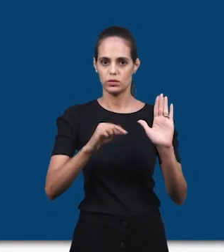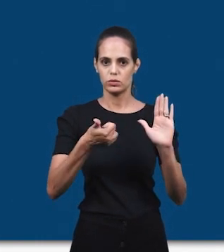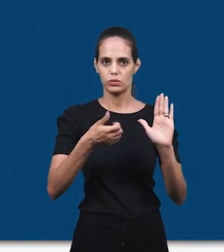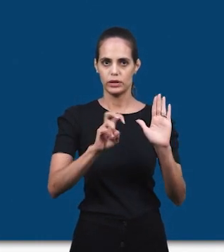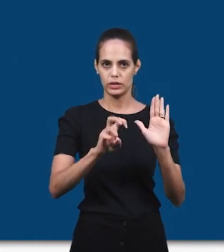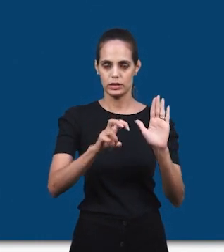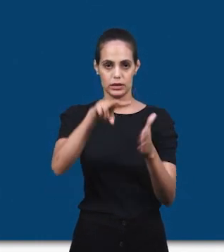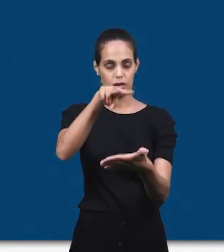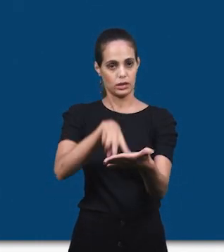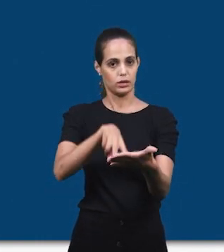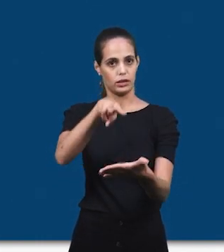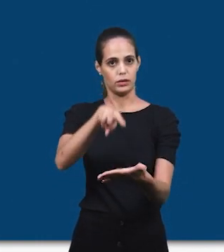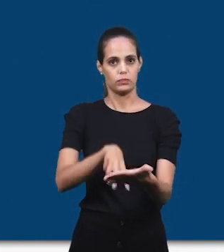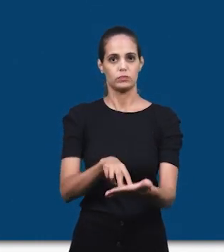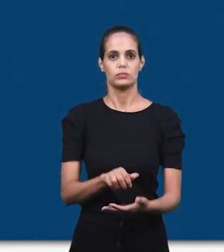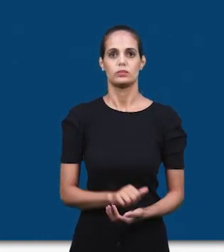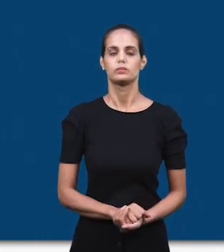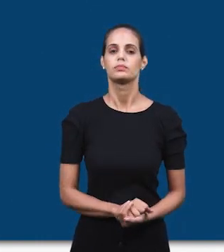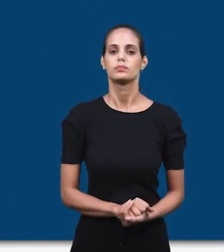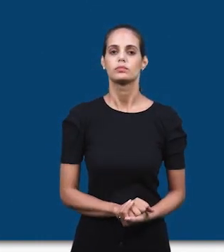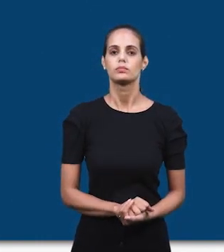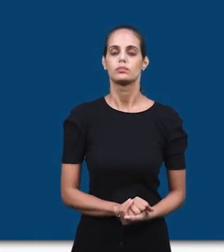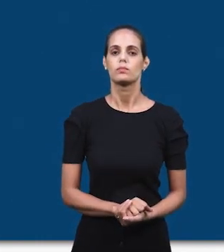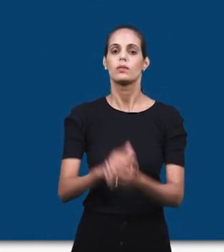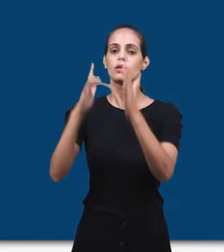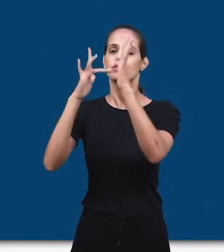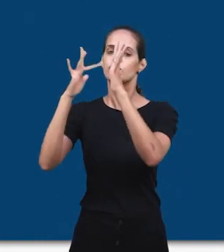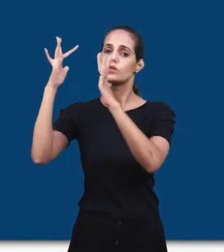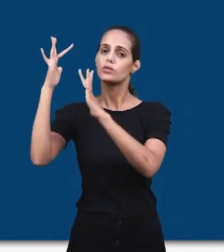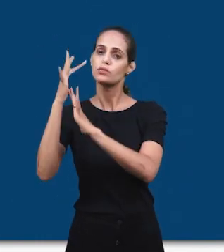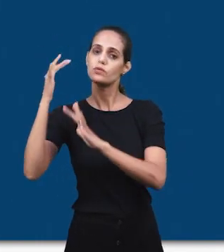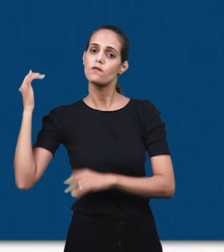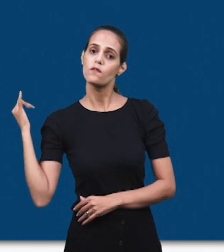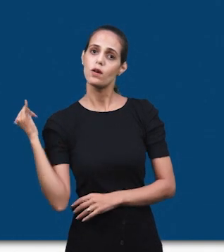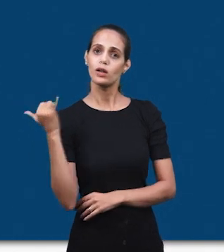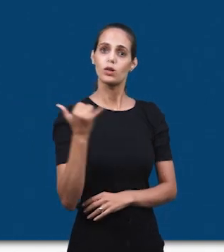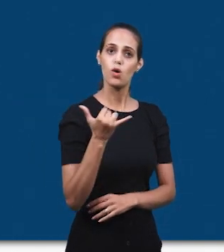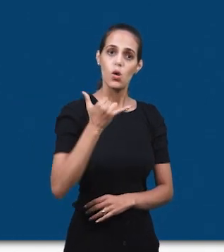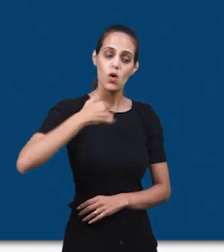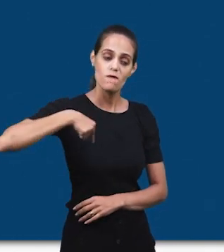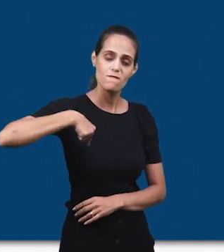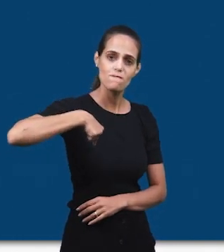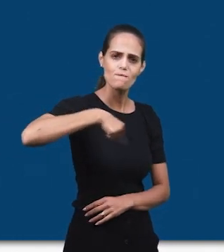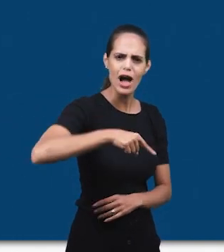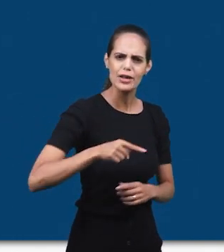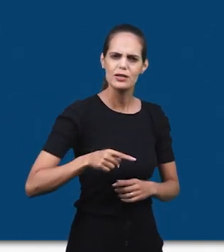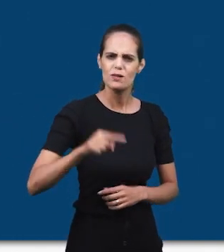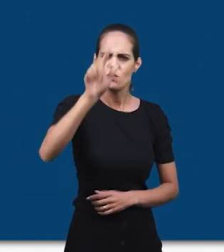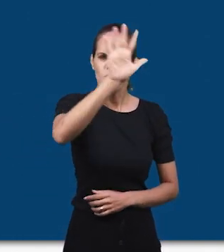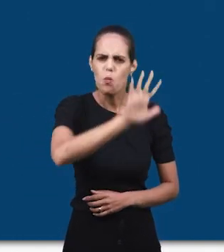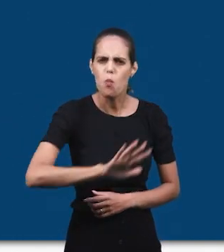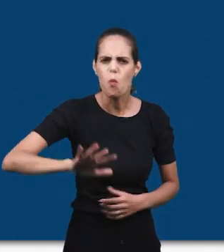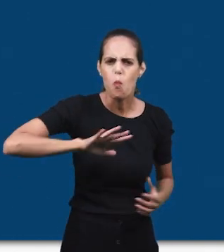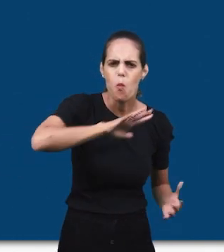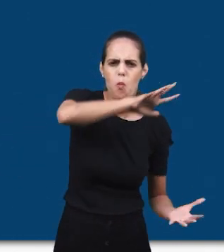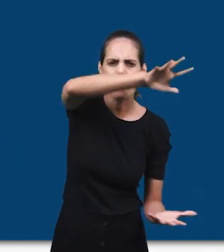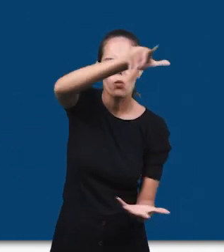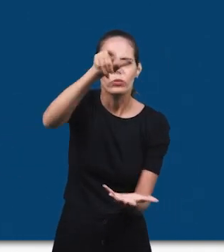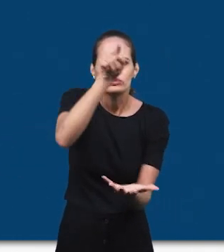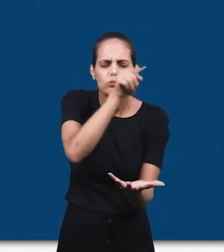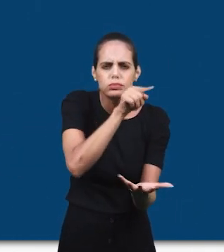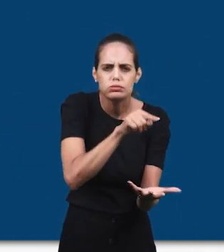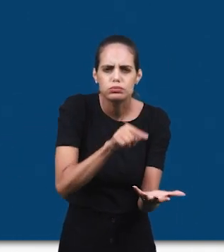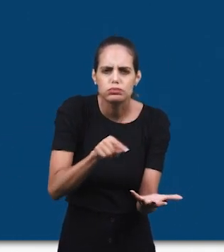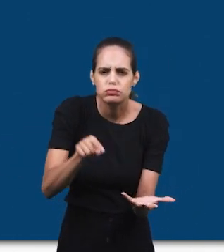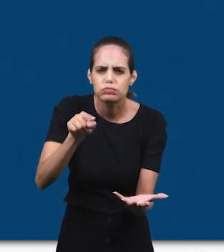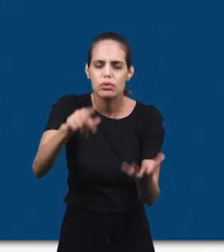Евангелие от Марка, 16 глава, стих 15. И сказал им, идите по всему миру и